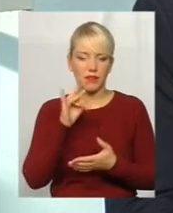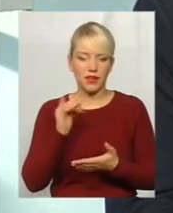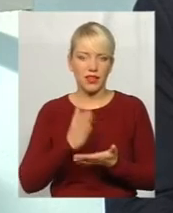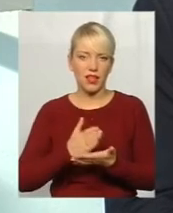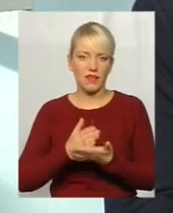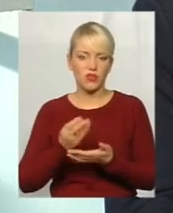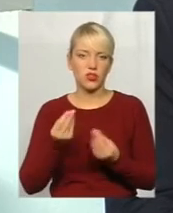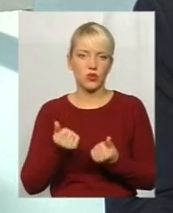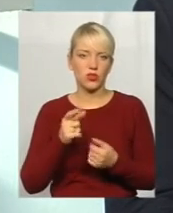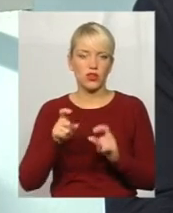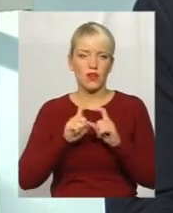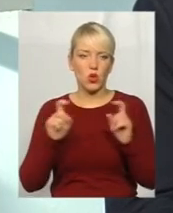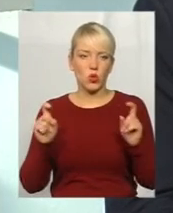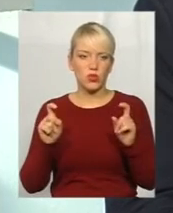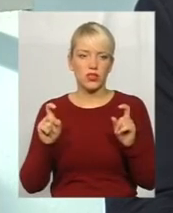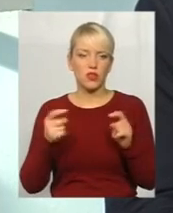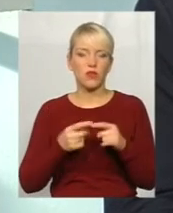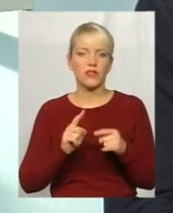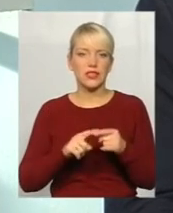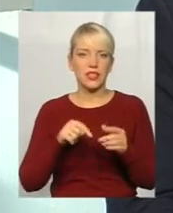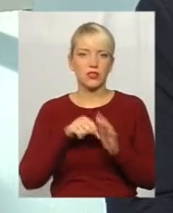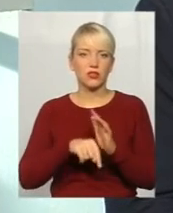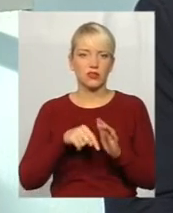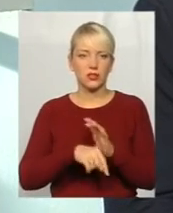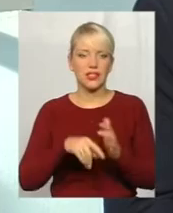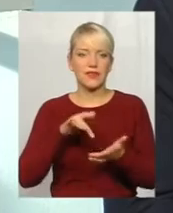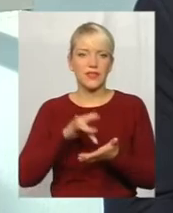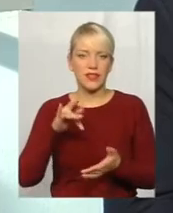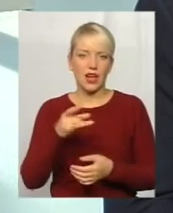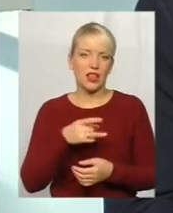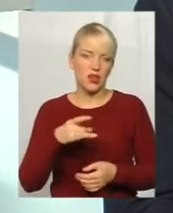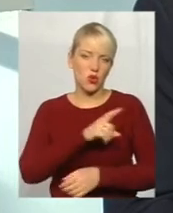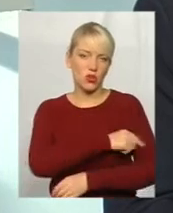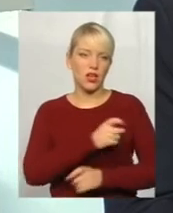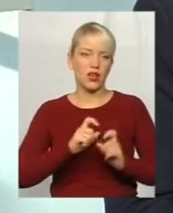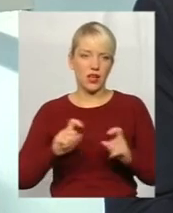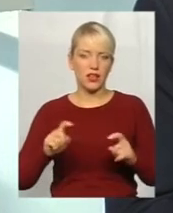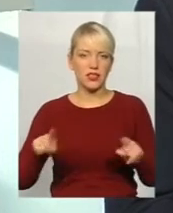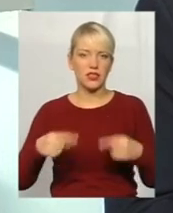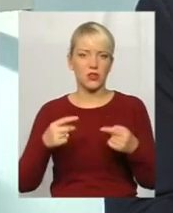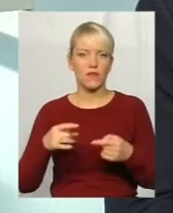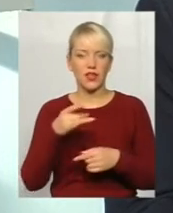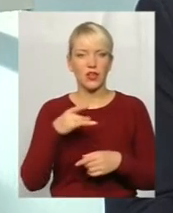коштів в установі, а в даному випадку це центральна районна лікарня, засновники районна рада,